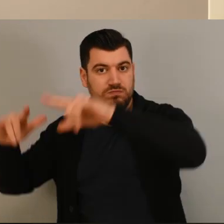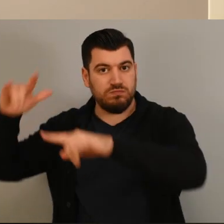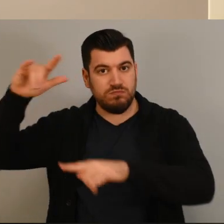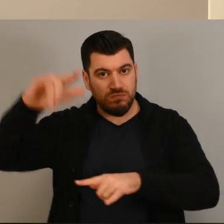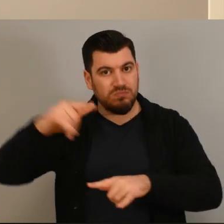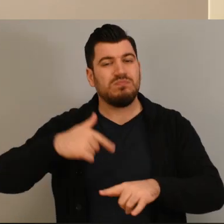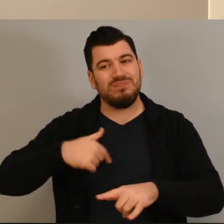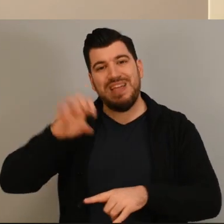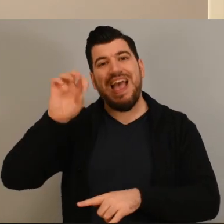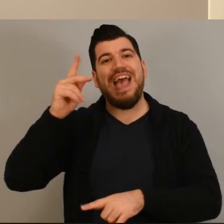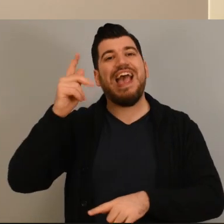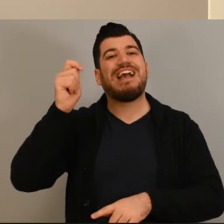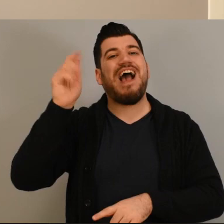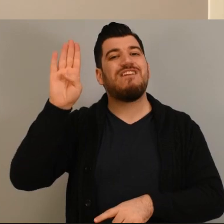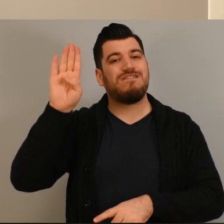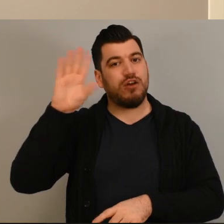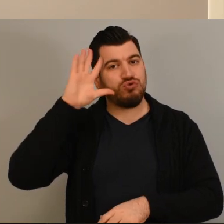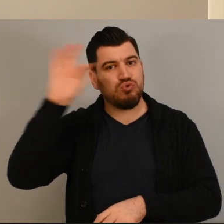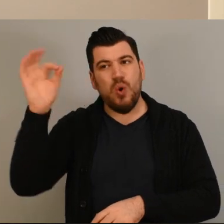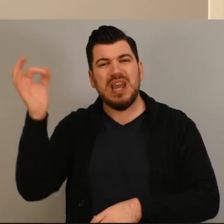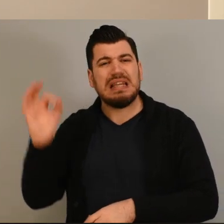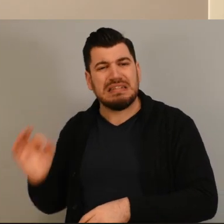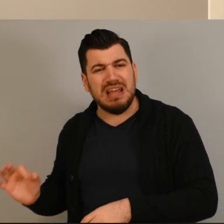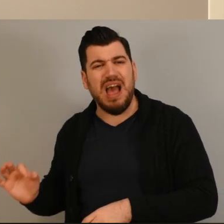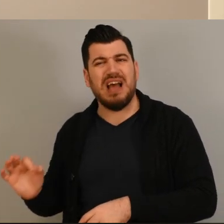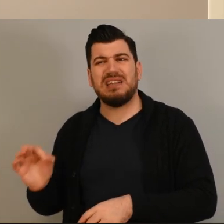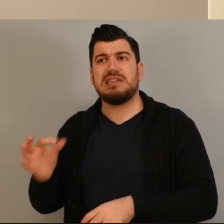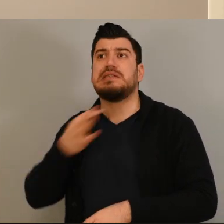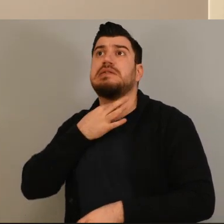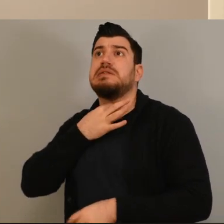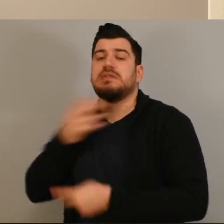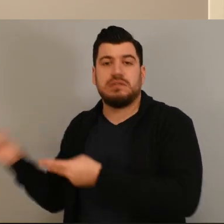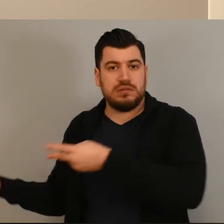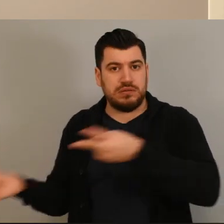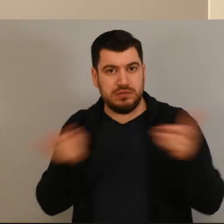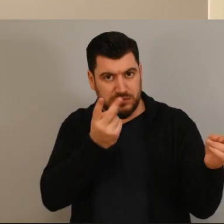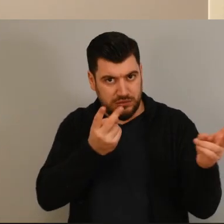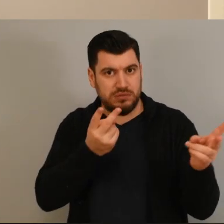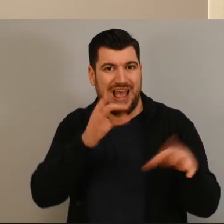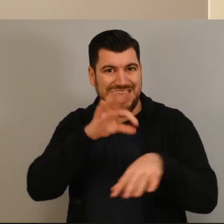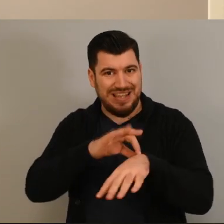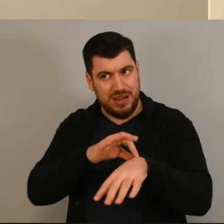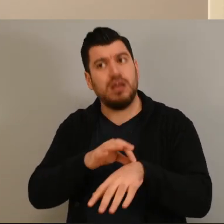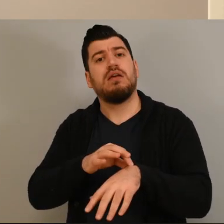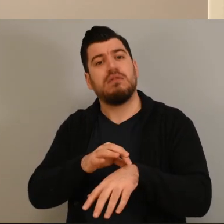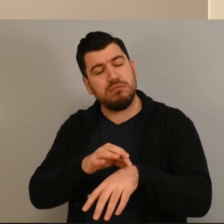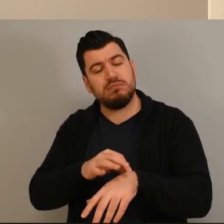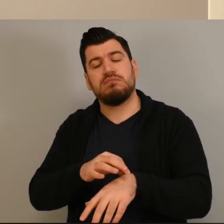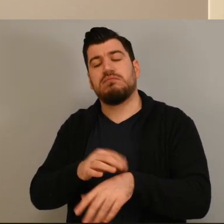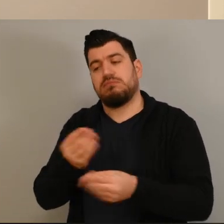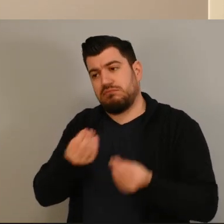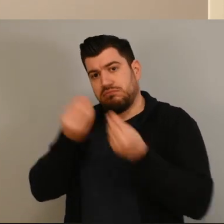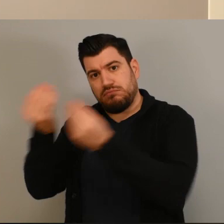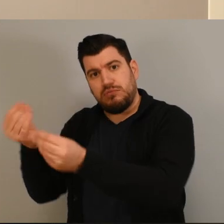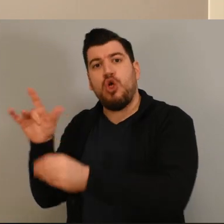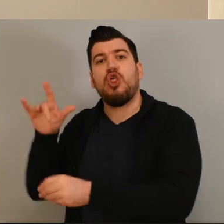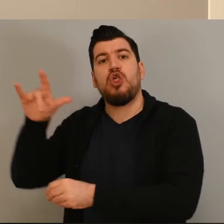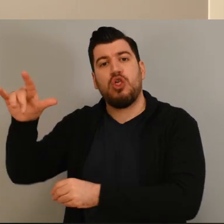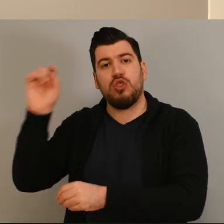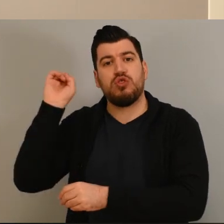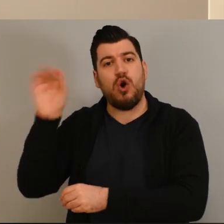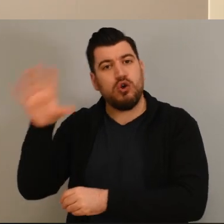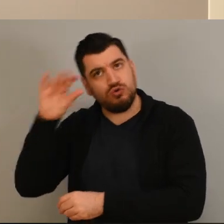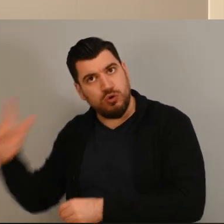ΕΚΑΒ δωρεά για να μειωθεί πάρα πολύ το κόστος στις αεροδιακομιδές ασθενών, πραγματικά